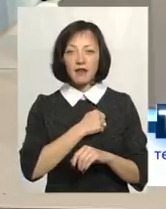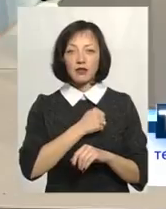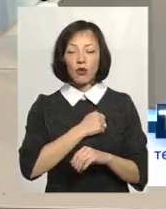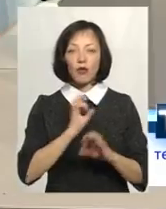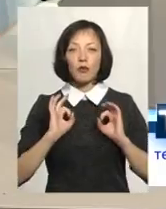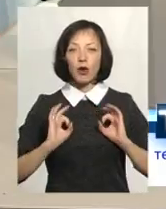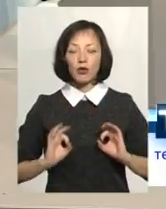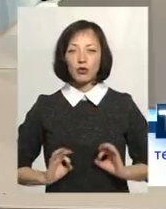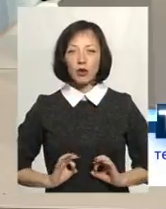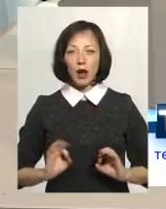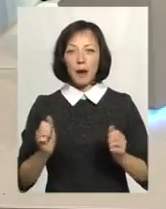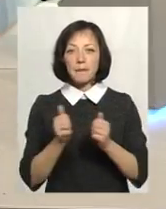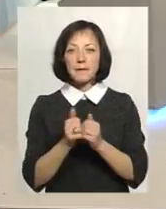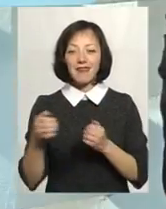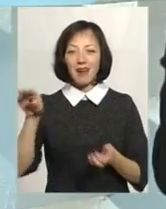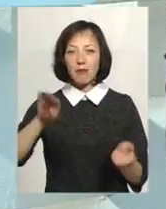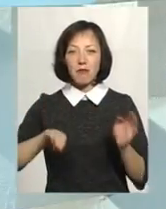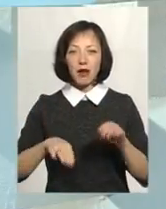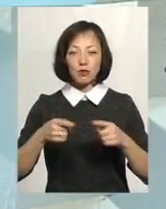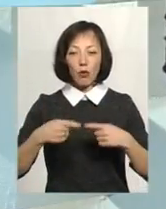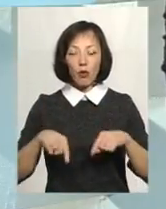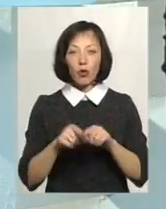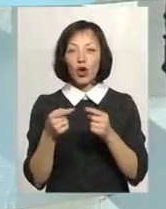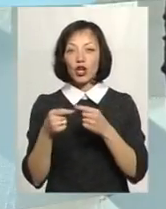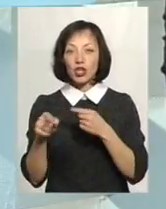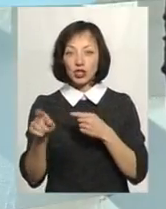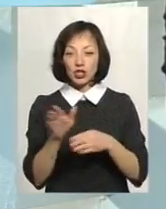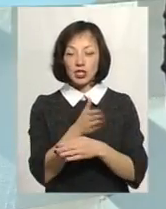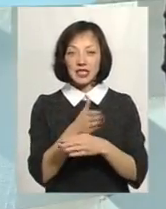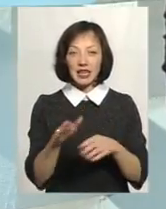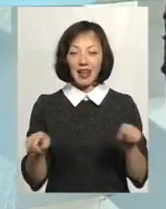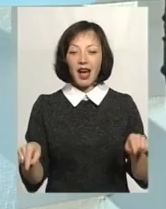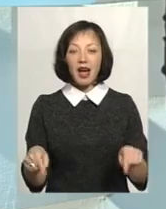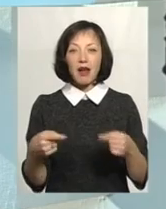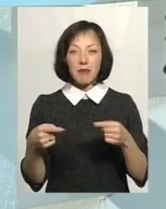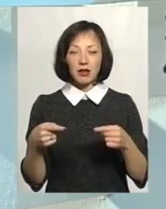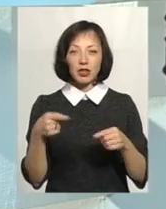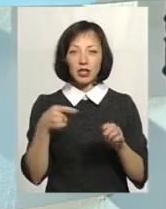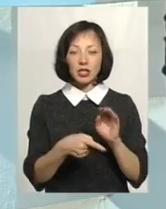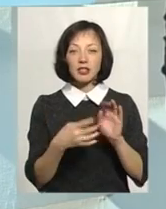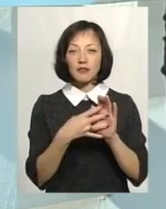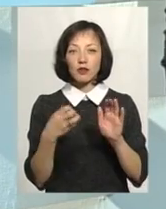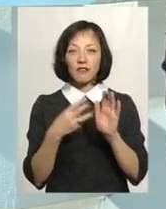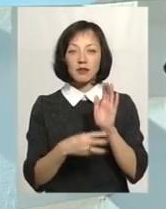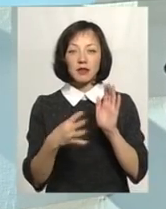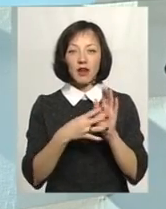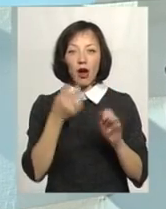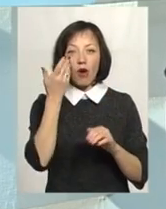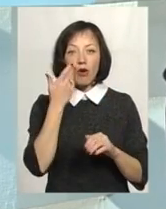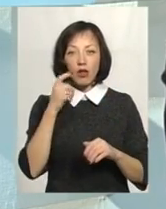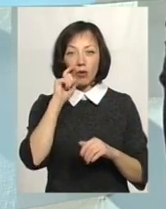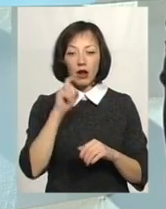прокуратурою Прикарпатського військового округу, інша частина реабілітованих, 1889, коли Україна стала